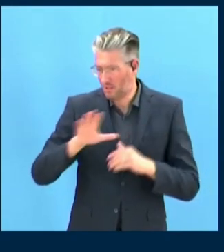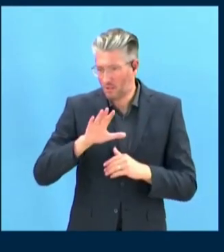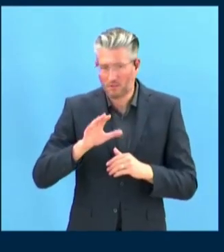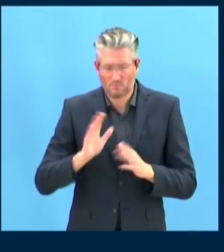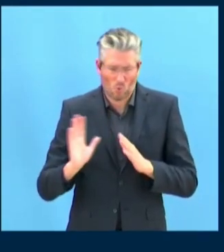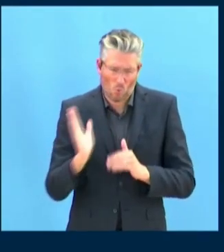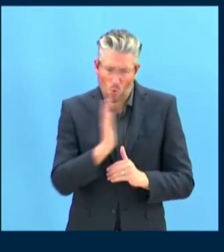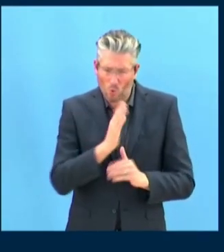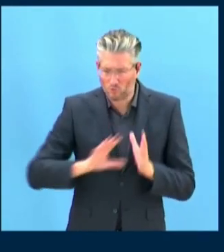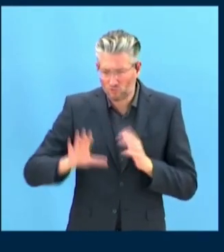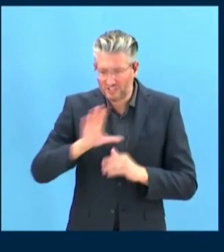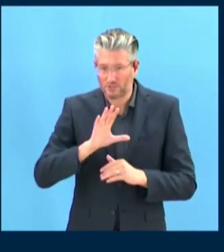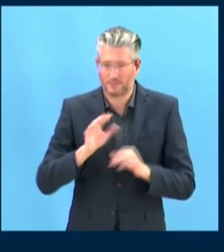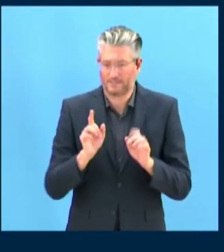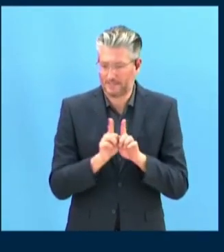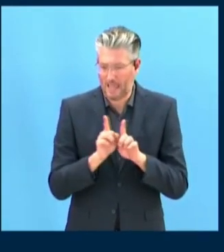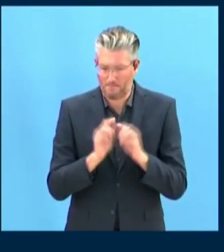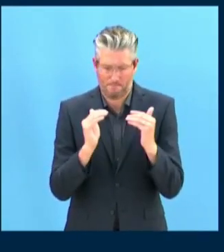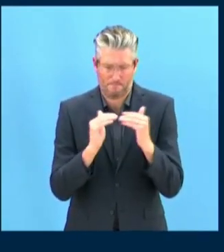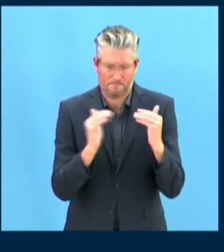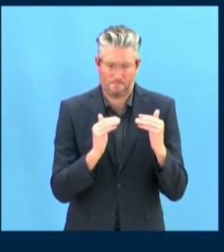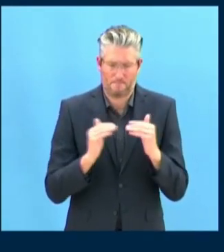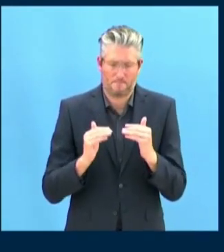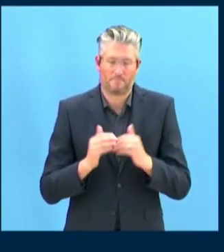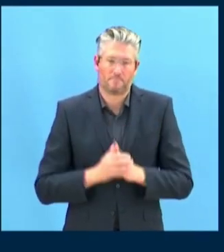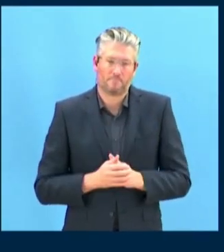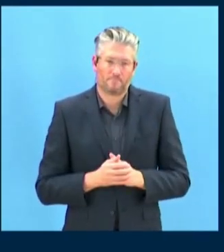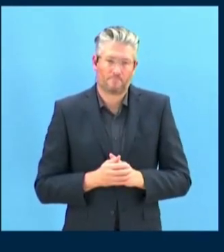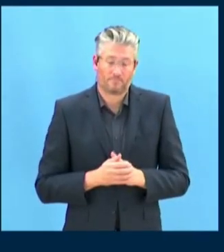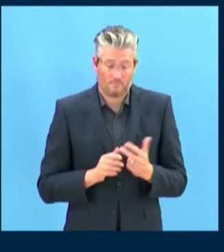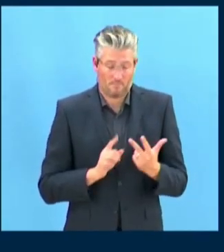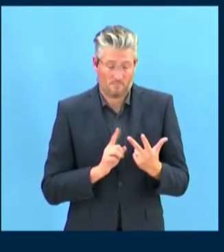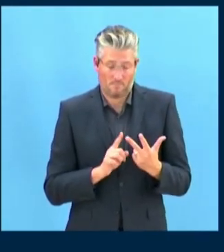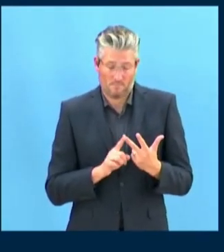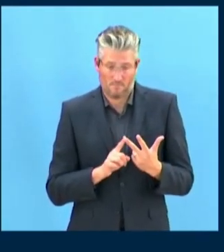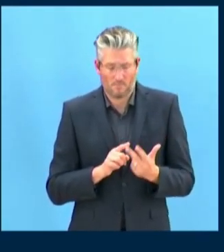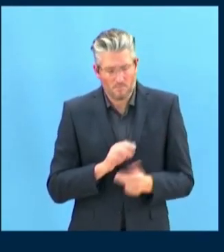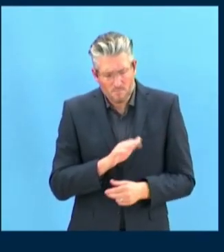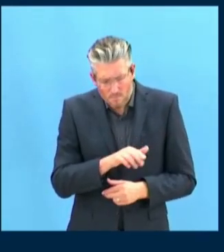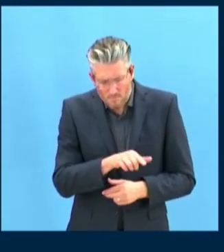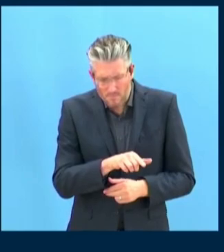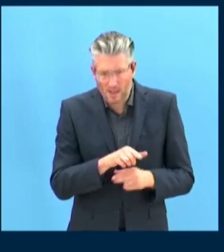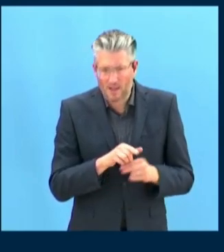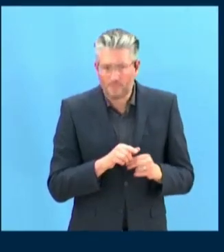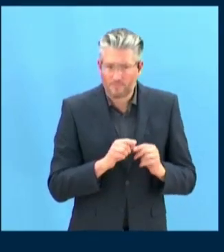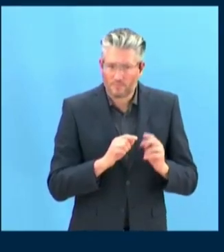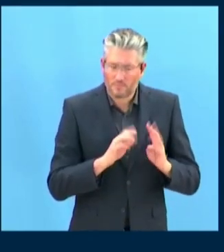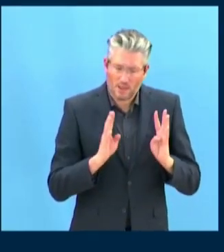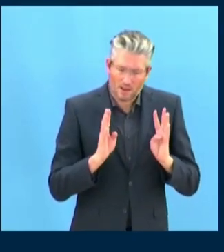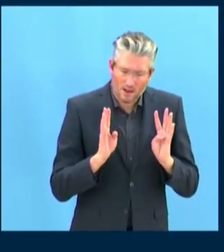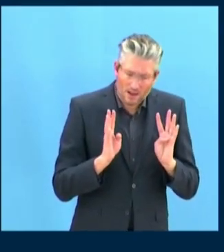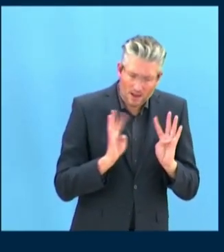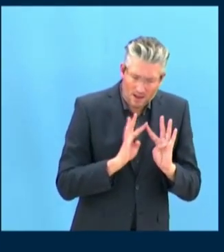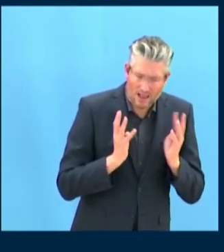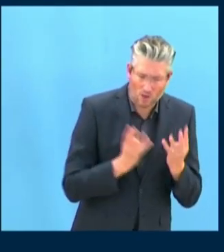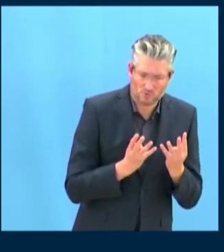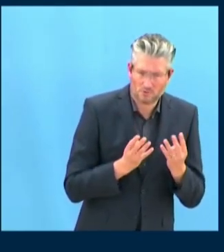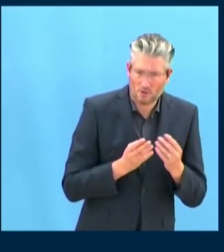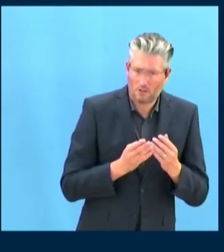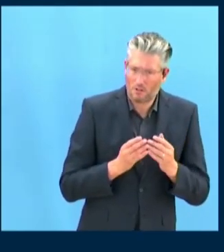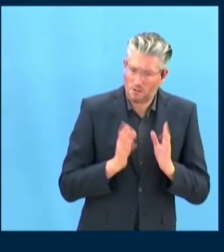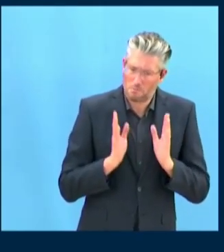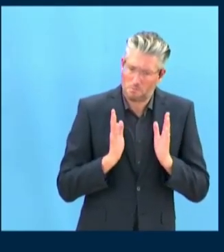мы обращаем внимание СПЧ, глобального координационного органа, что для нашего социокультурного региона крайне важно